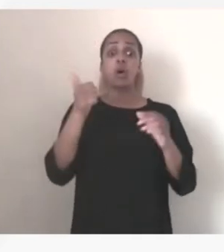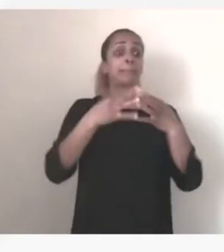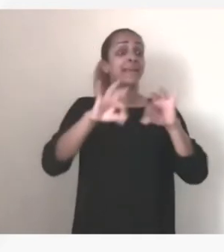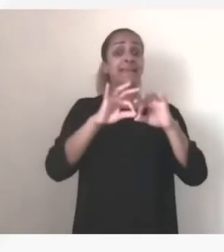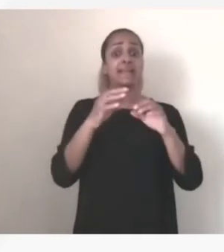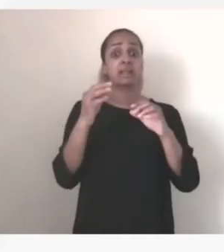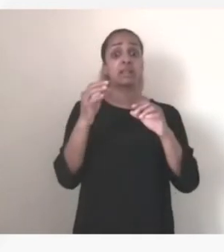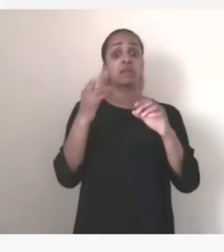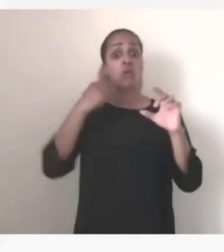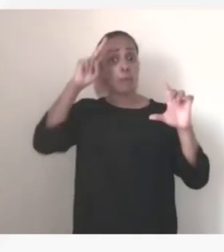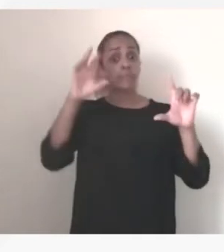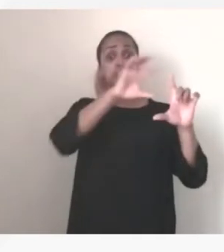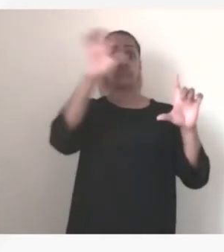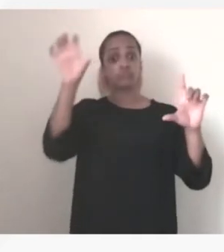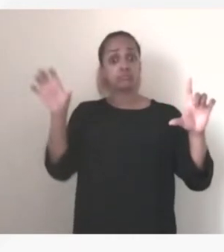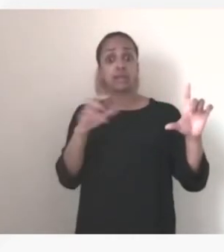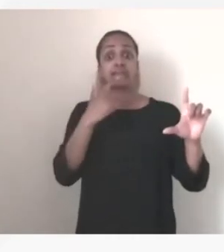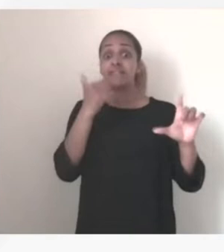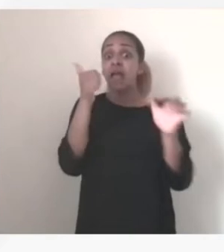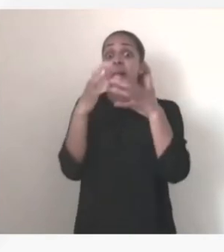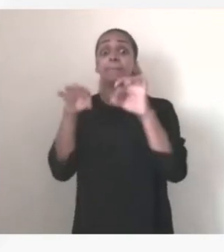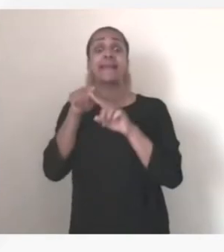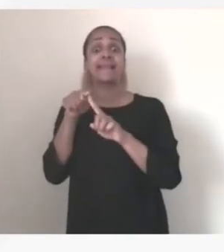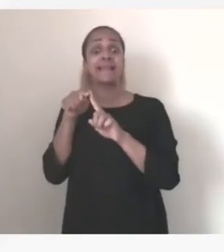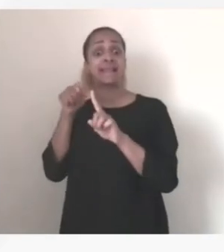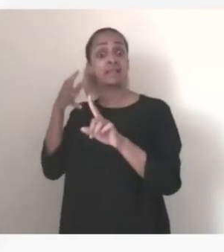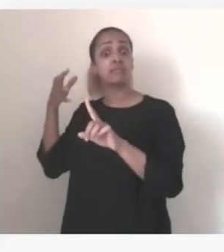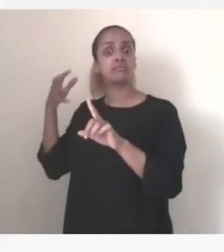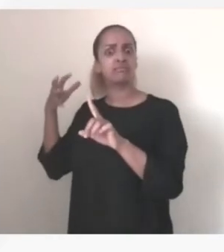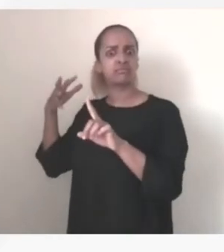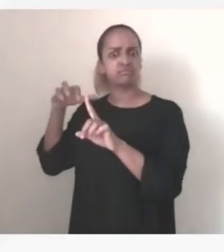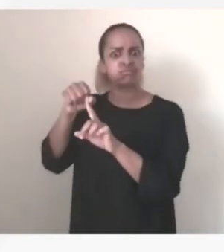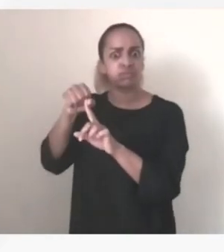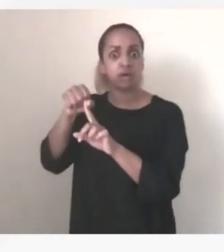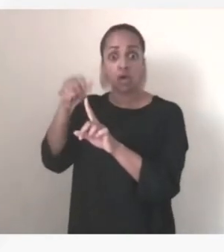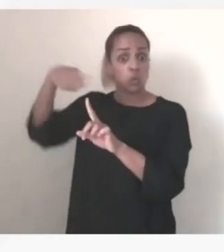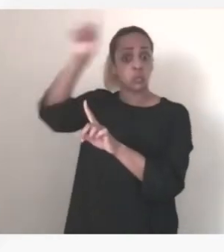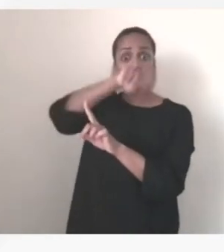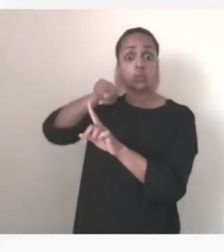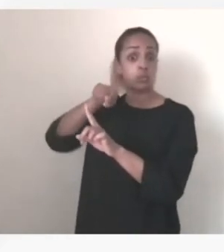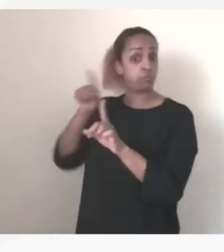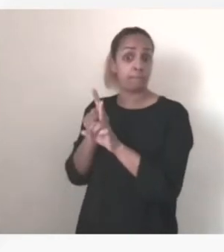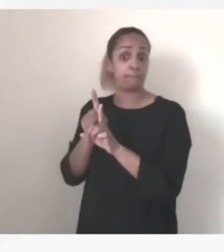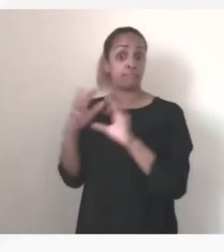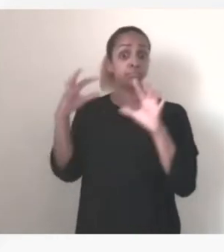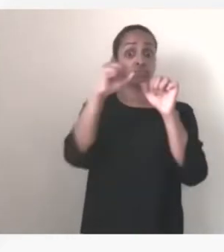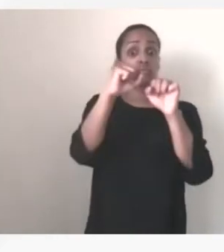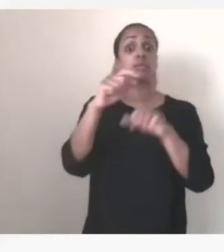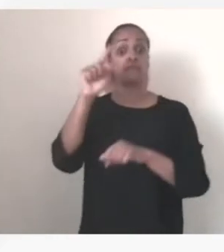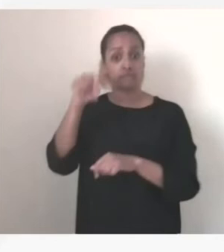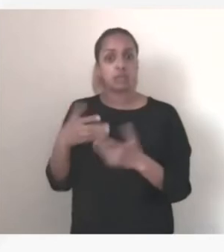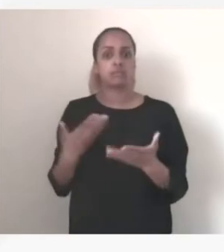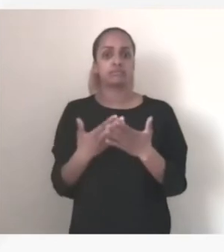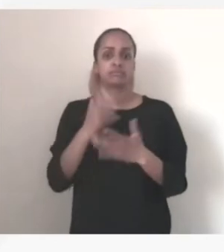on l'a dit du reste, quand un État membre est attaqué, c'est toute l'Europe qui est attaquée, y compris en matière cyber, et c'est donc dans ce cadre que nous devons également prendre en compte la dimension cyber